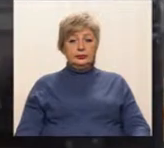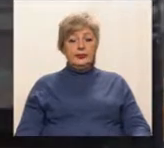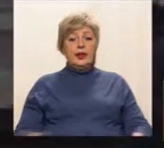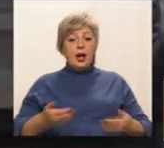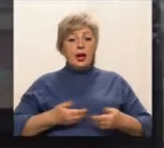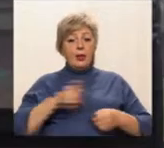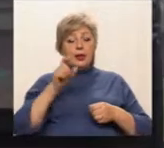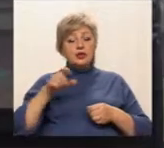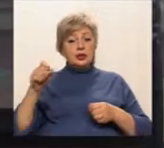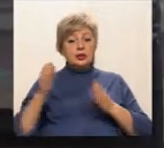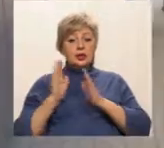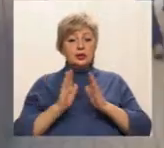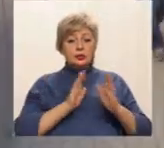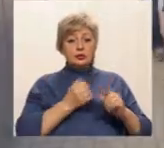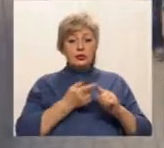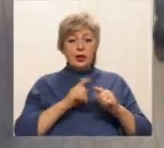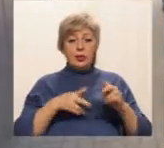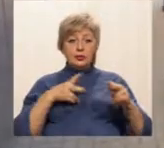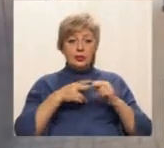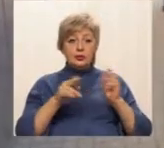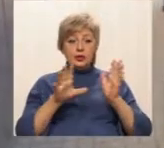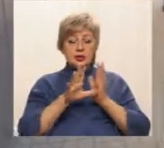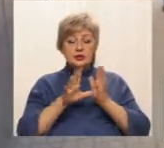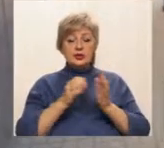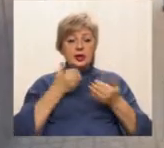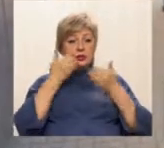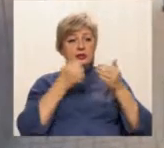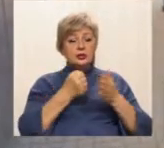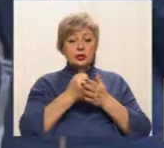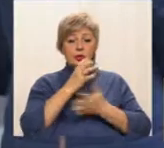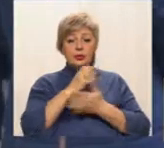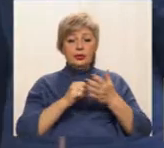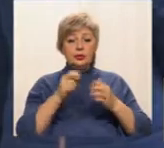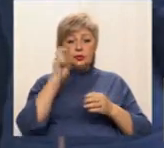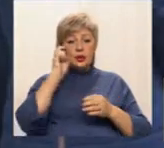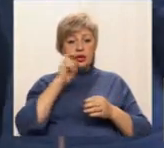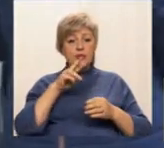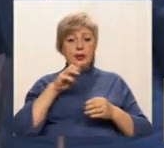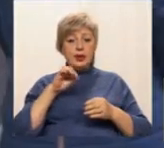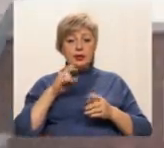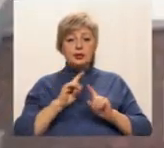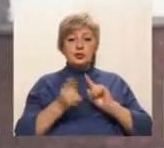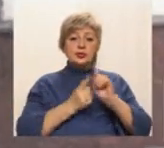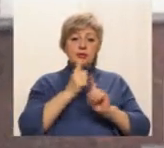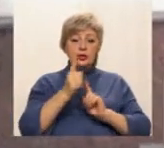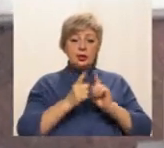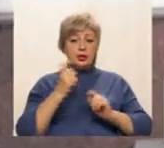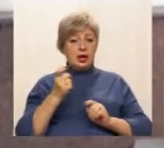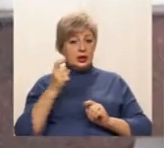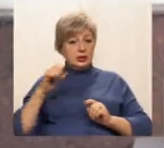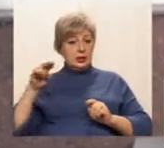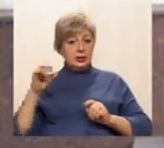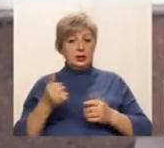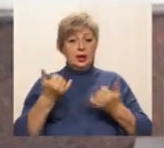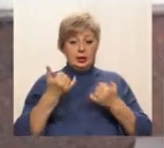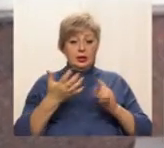Мешканці гуртожитку, в якому відключили світло, звернулись до фонду держмайна, щоб змінити баланс утримувача. Оскільки ми вже п'ятий день